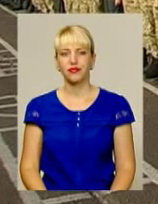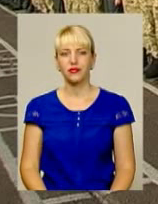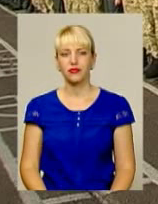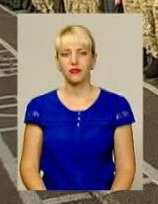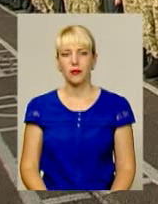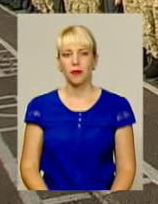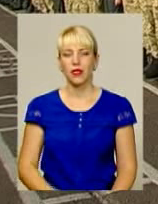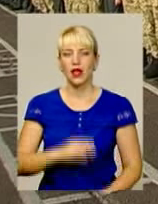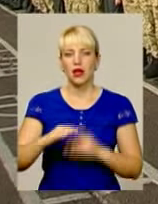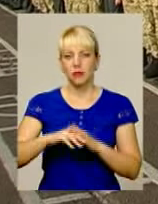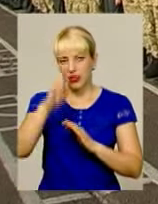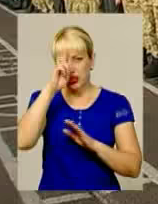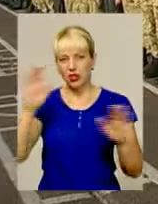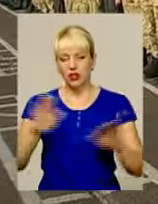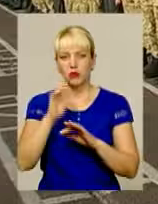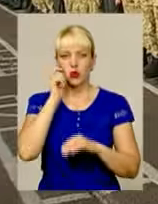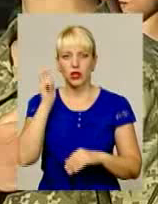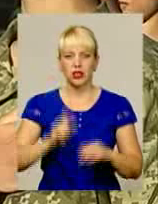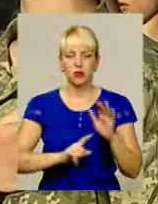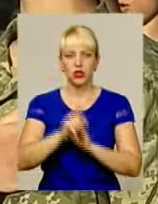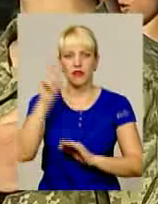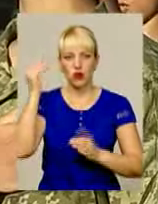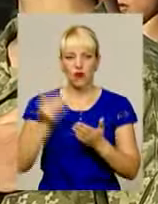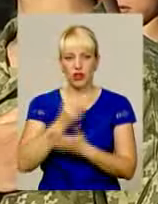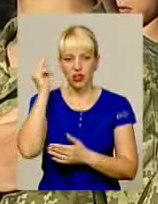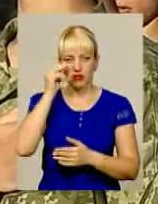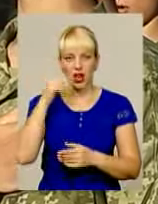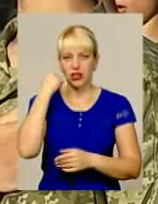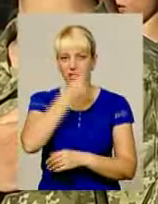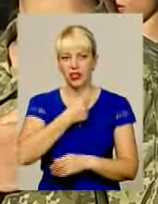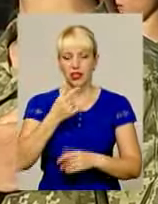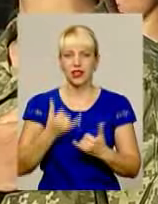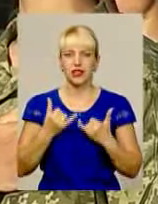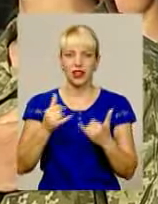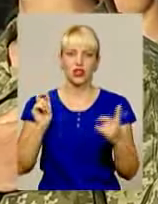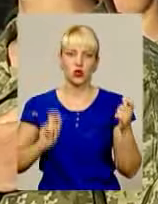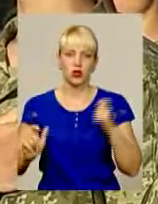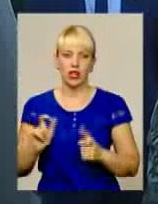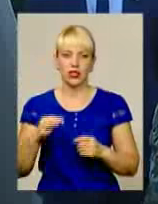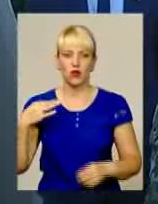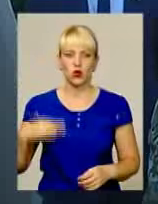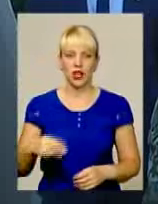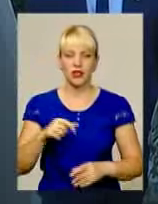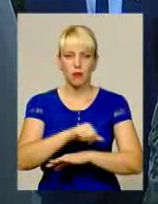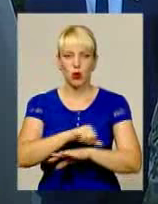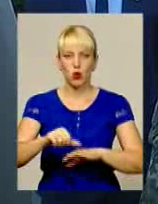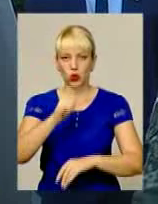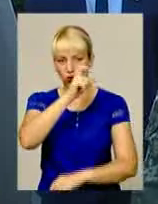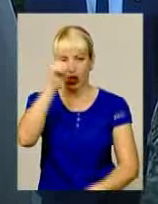Під гімн України розпочався новий навчальний рік для студентів та курсантів прикордонної академії. В нас